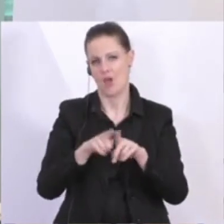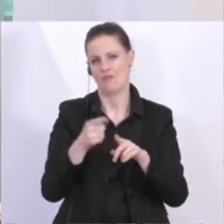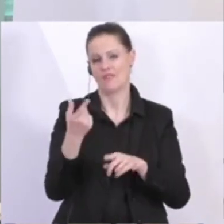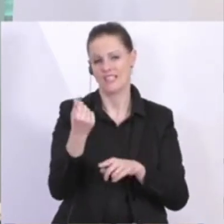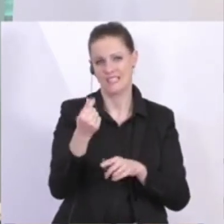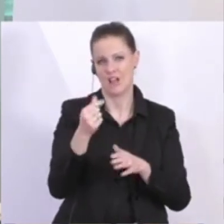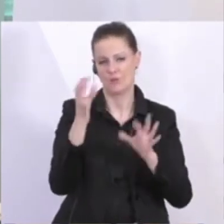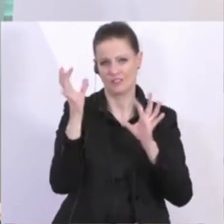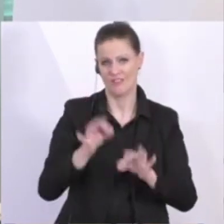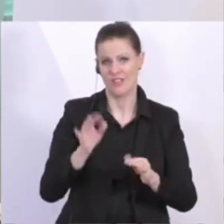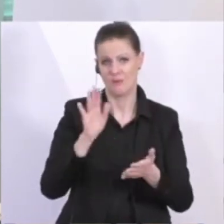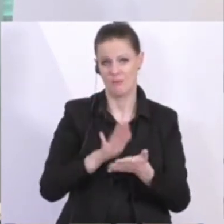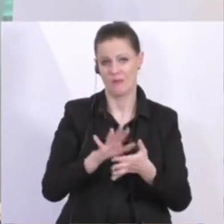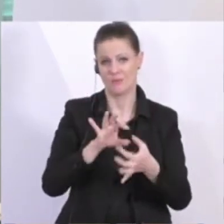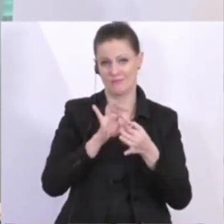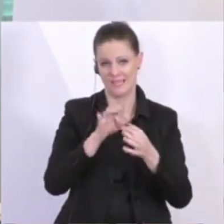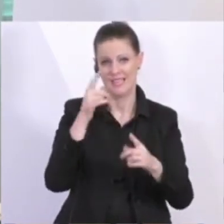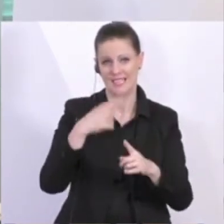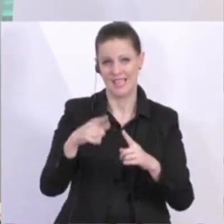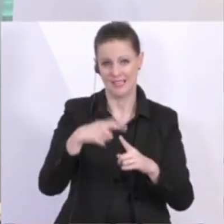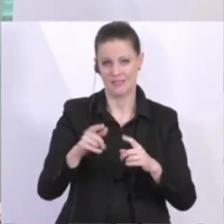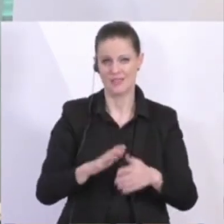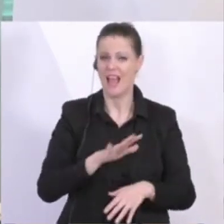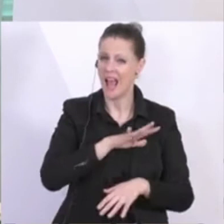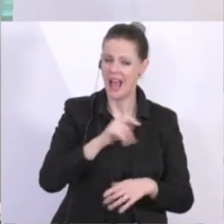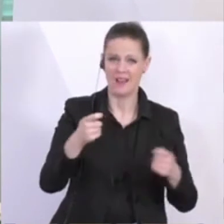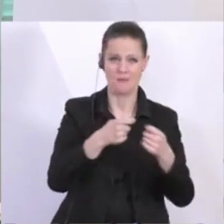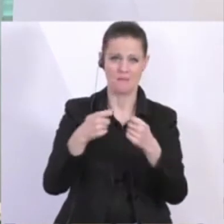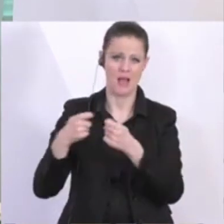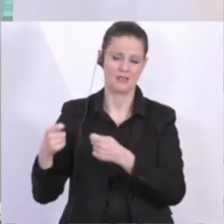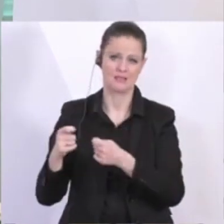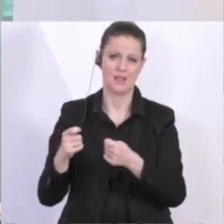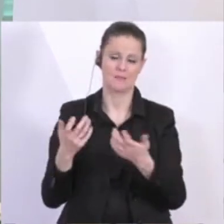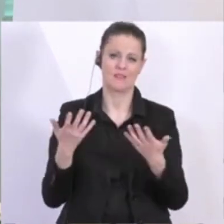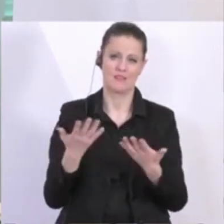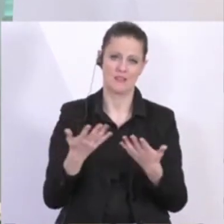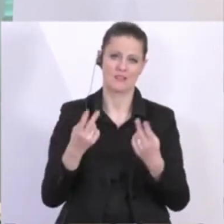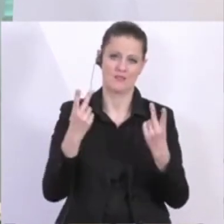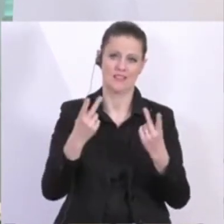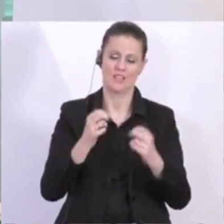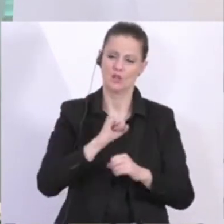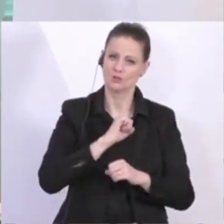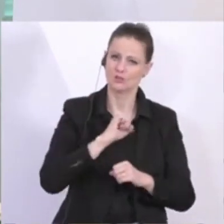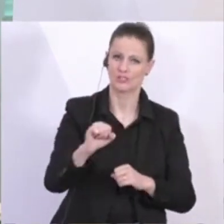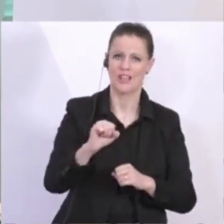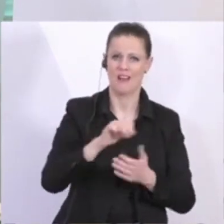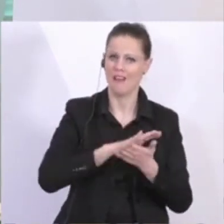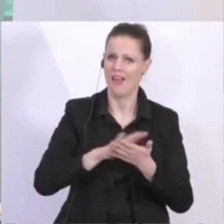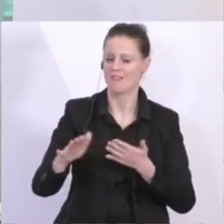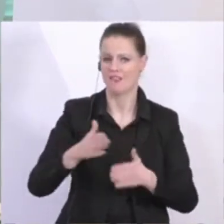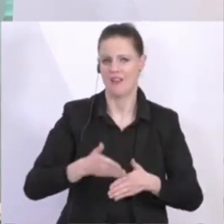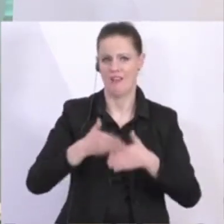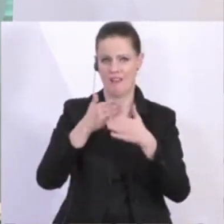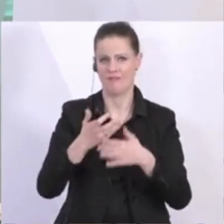die Kredite. Bei allen Maßnahmen gilt, dass wir rasch und möglichst unbürokratisch helfen wollen.